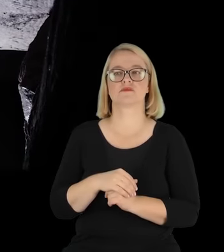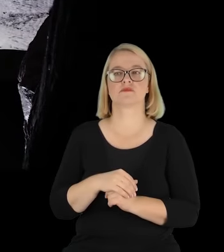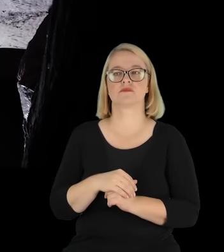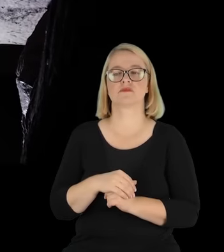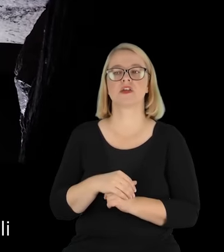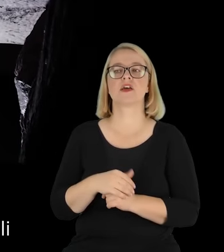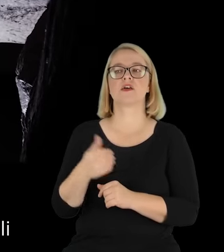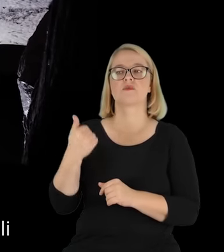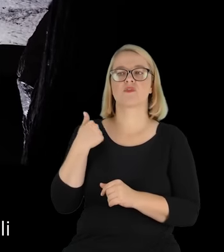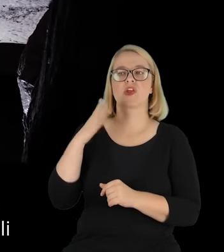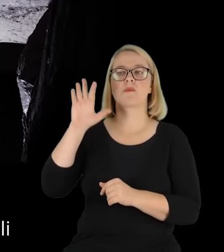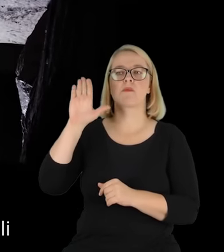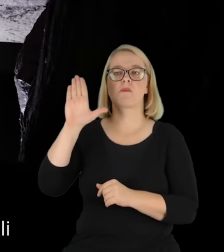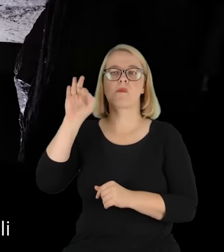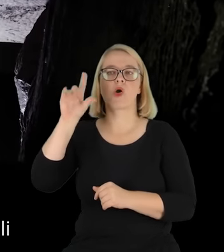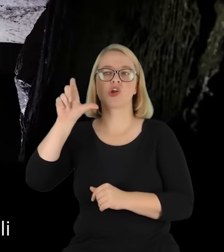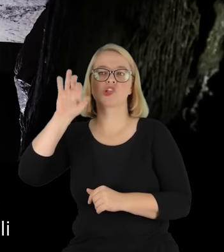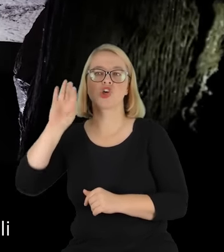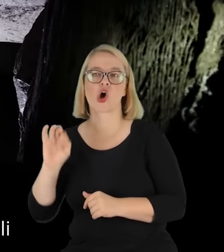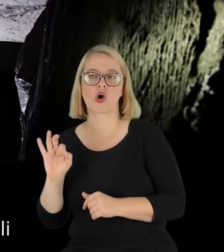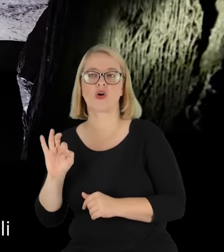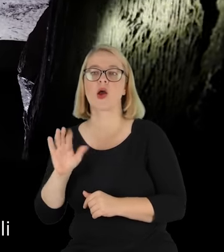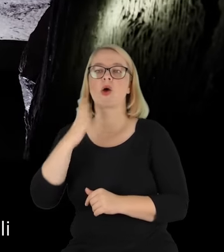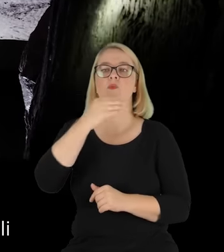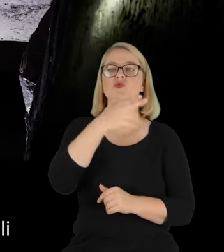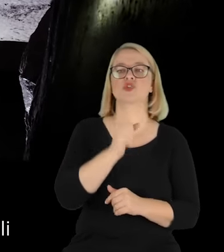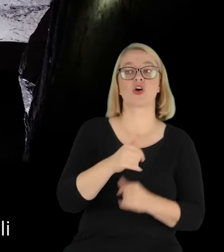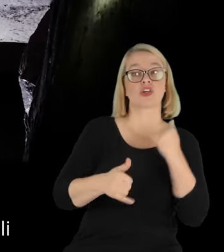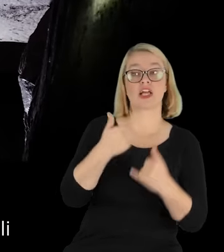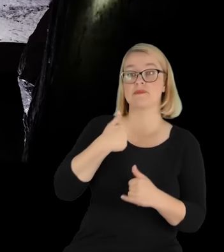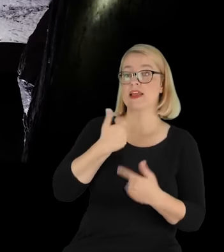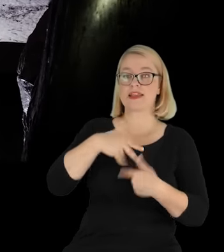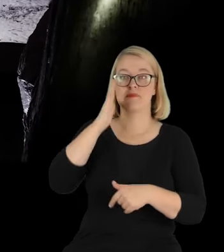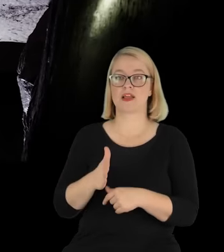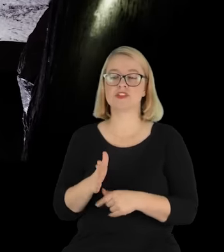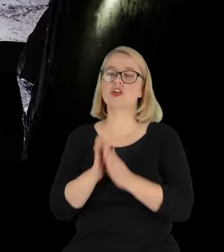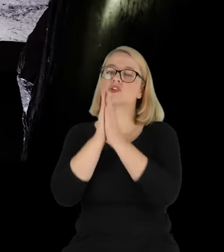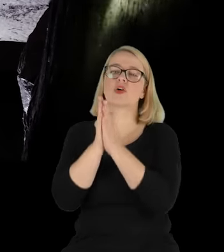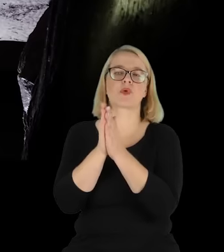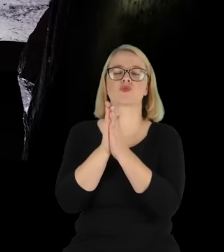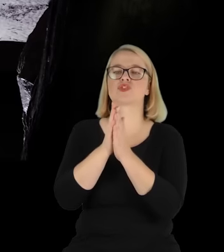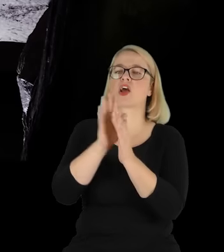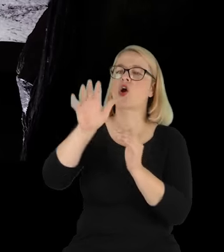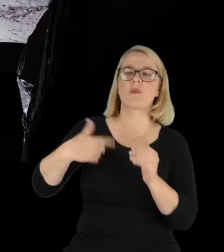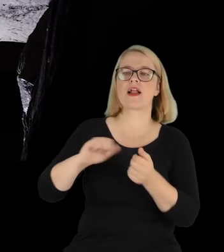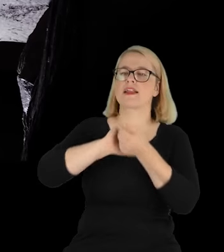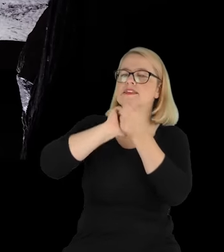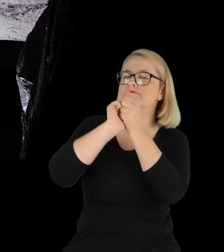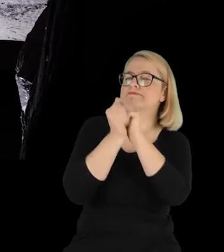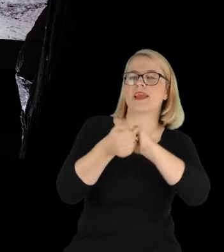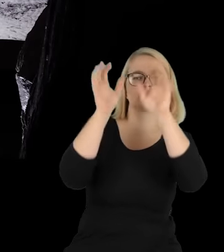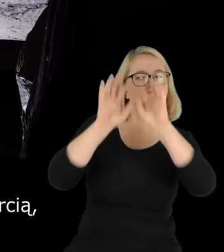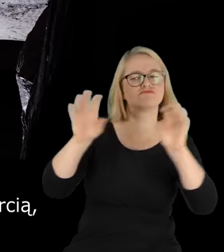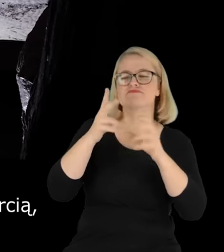jeszcze mundzio był. mówi, jak mnie już nie będzie, pamiętajcie, żeby nic nie zmieniali w tego wystroju, w tej kopalni. Dopilniecie tego.